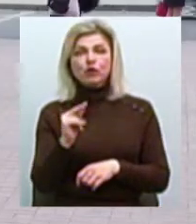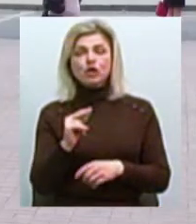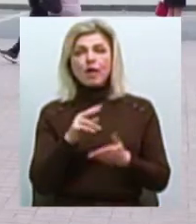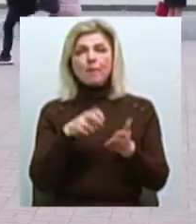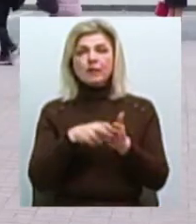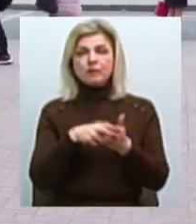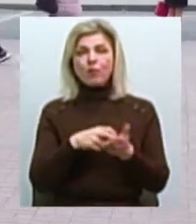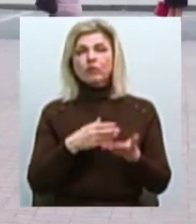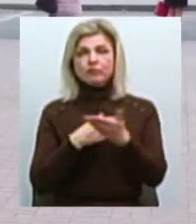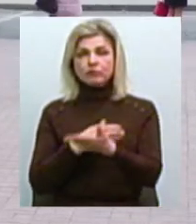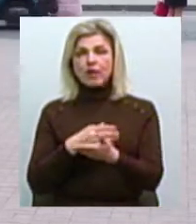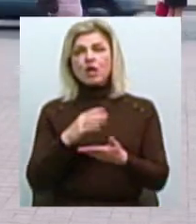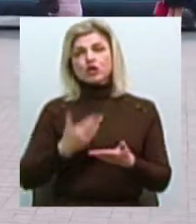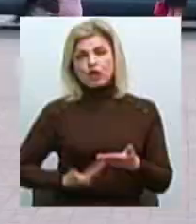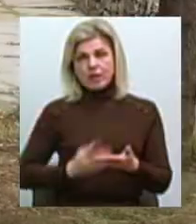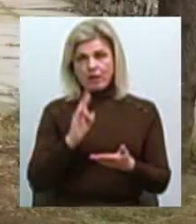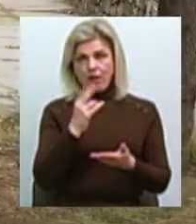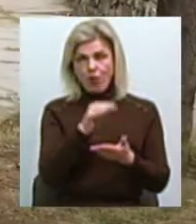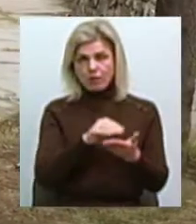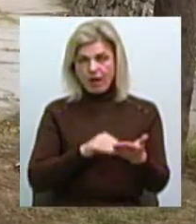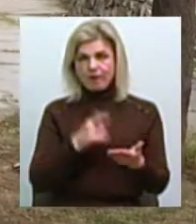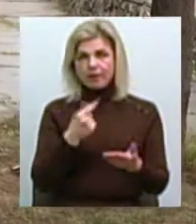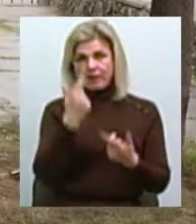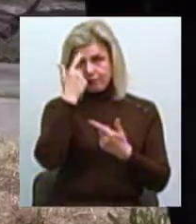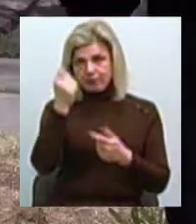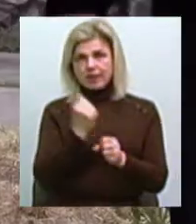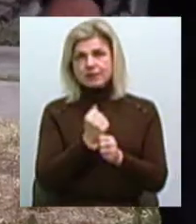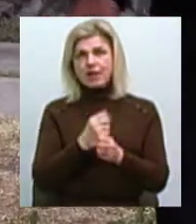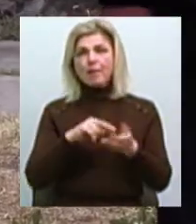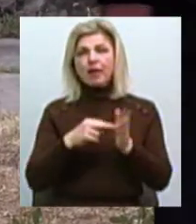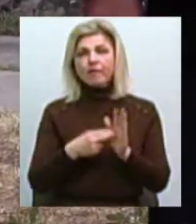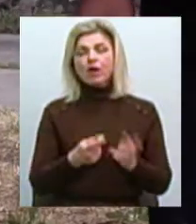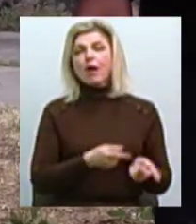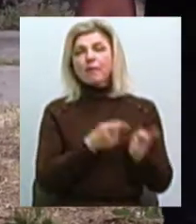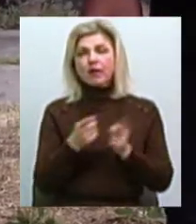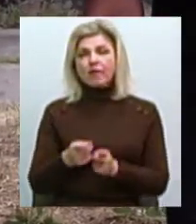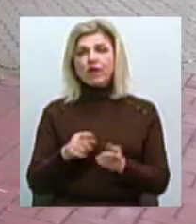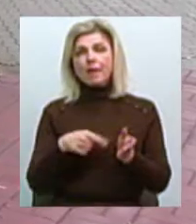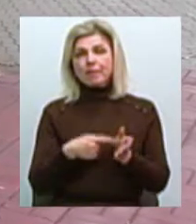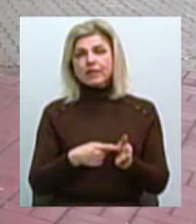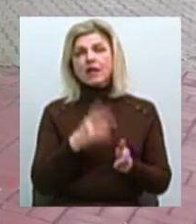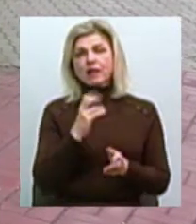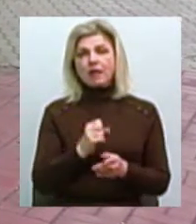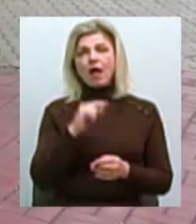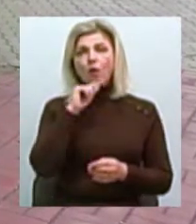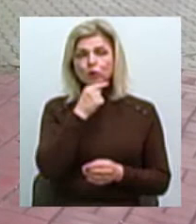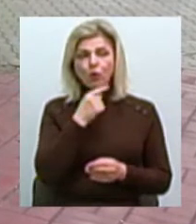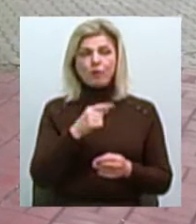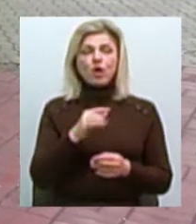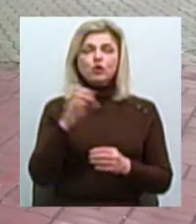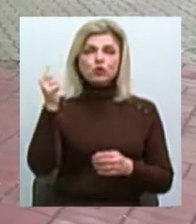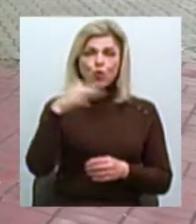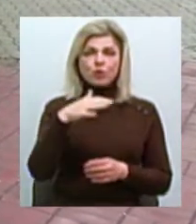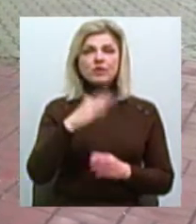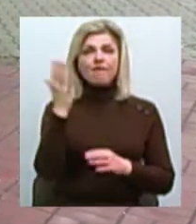підписами жителів Миколаєва де закликають створити стратегію переходу міста на відновлювальні джерела енергії Сонце, вітер,